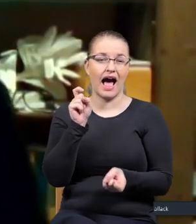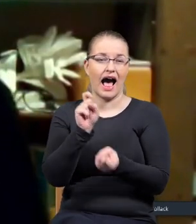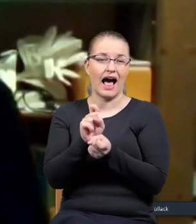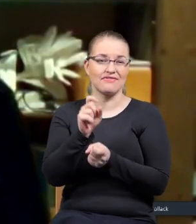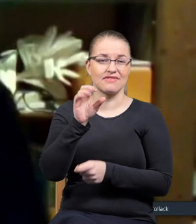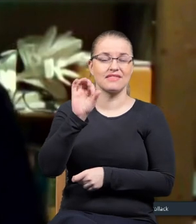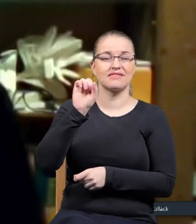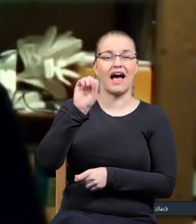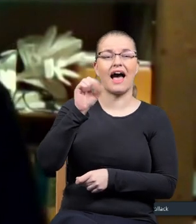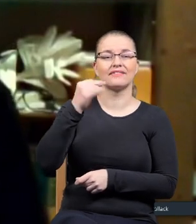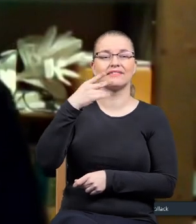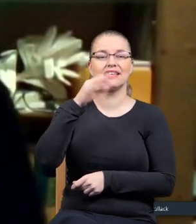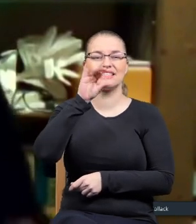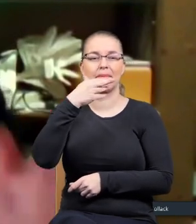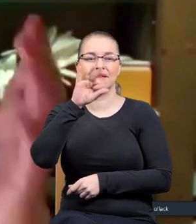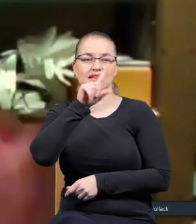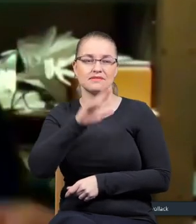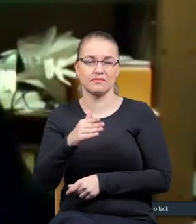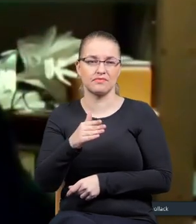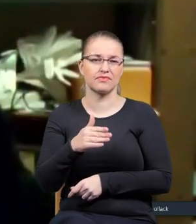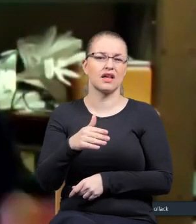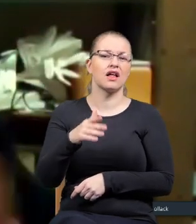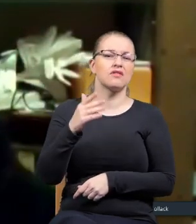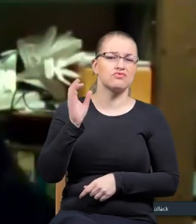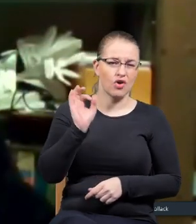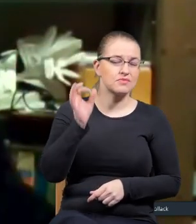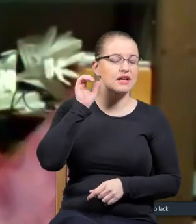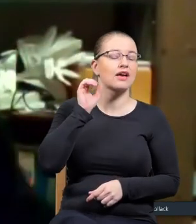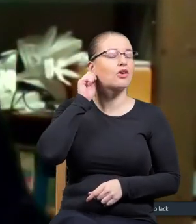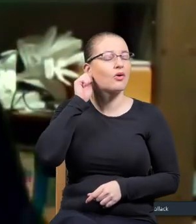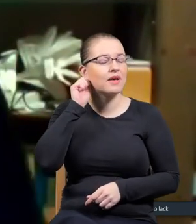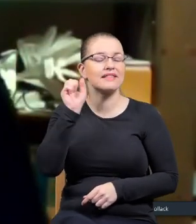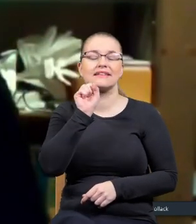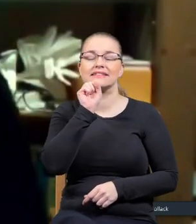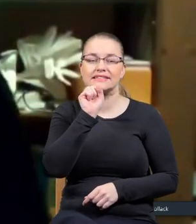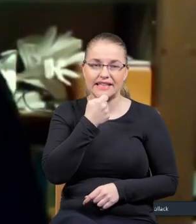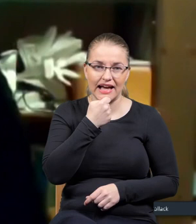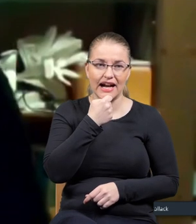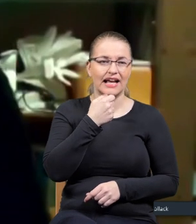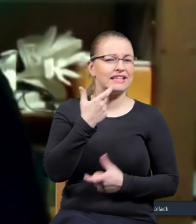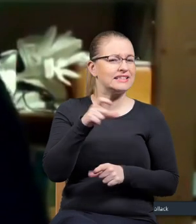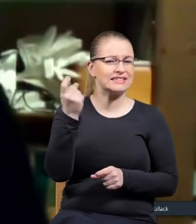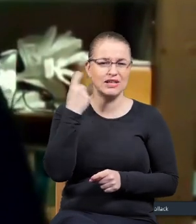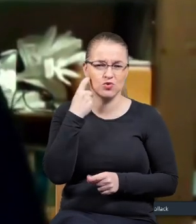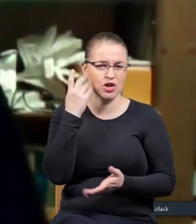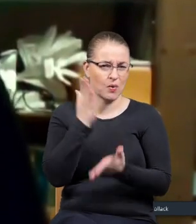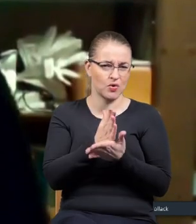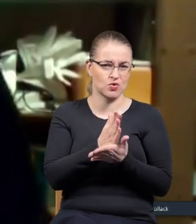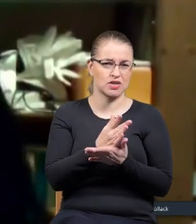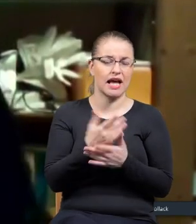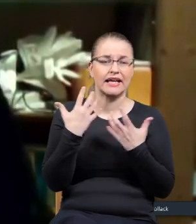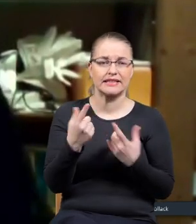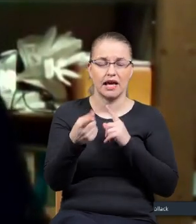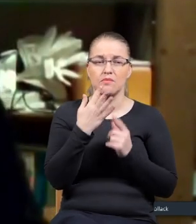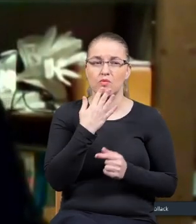było beznadziejne, beznadziejne. Dobra, to stara kobieta w ogóle już nic nie słyszała, jak ja zaczęłam mówić.